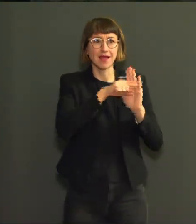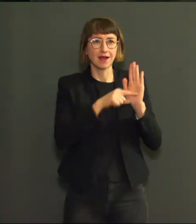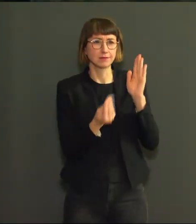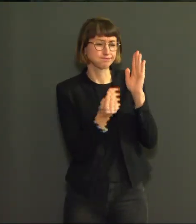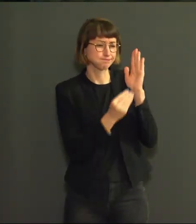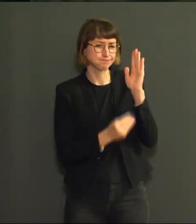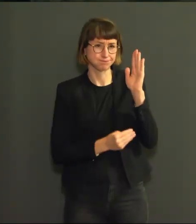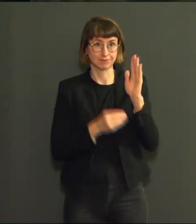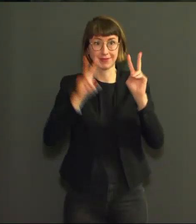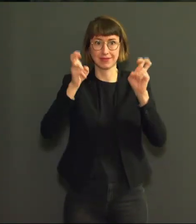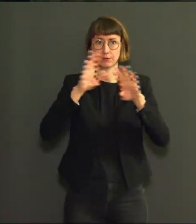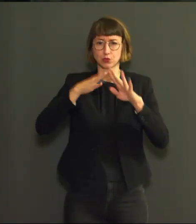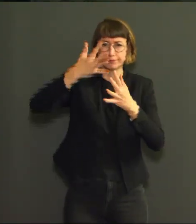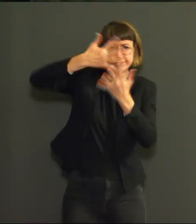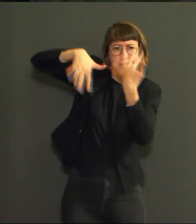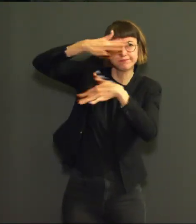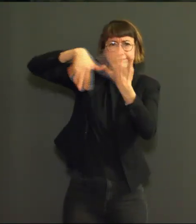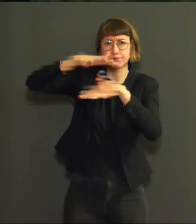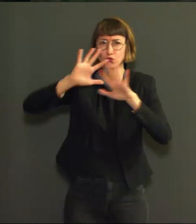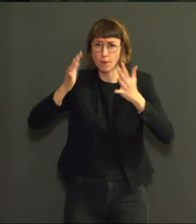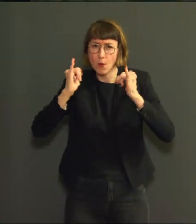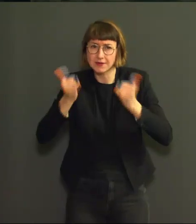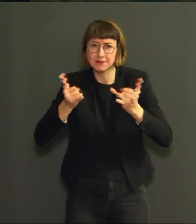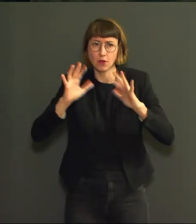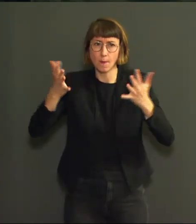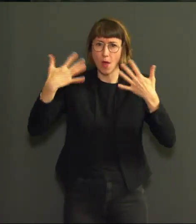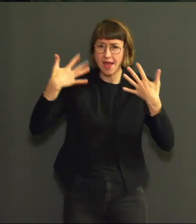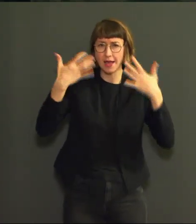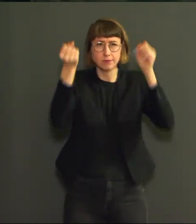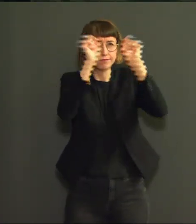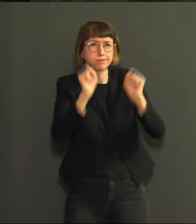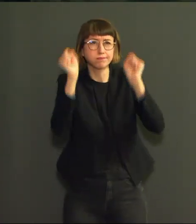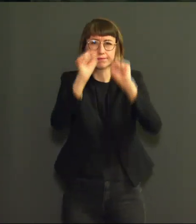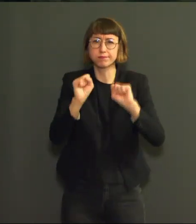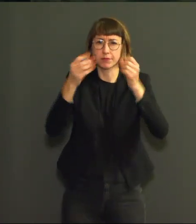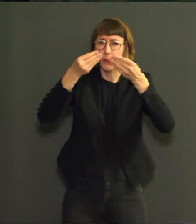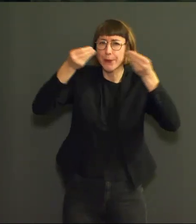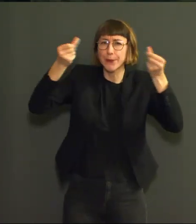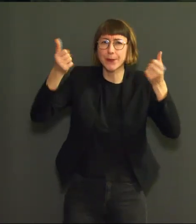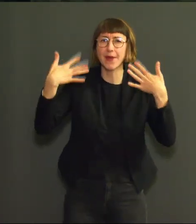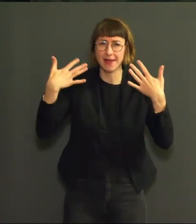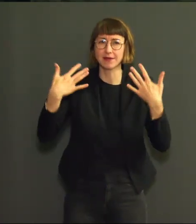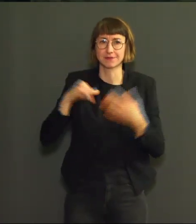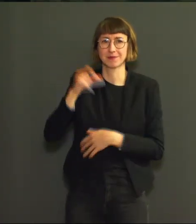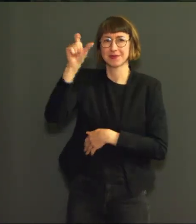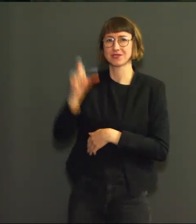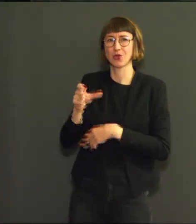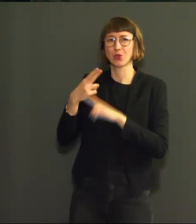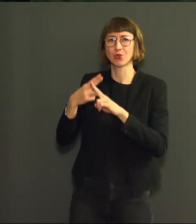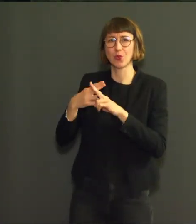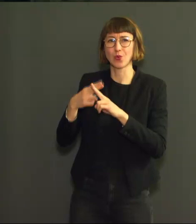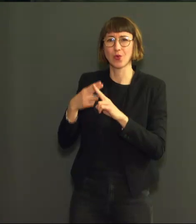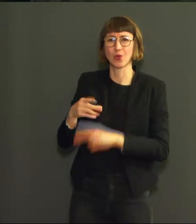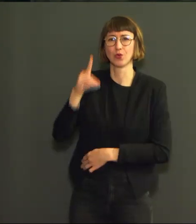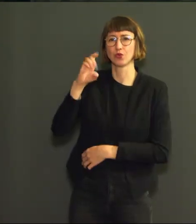purifient l'air dans l'espace intérieur. Michel Degay du SPF Santé publique va vous expliquer de